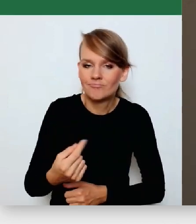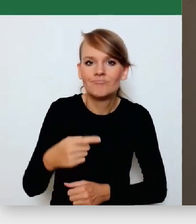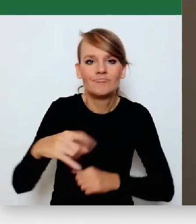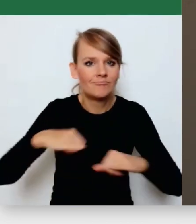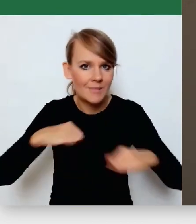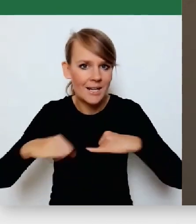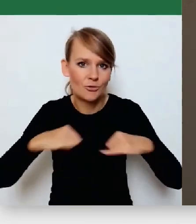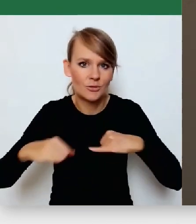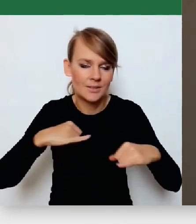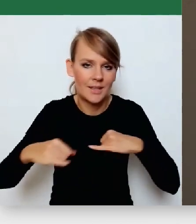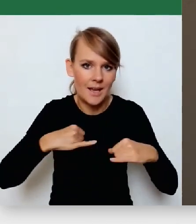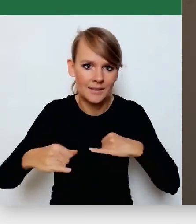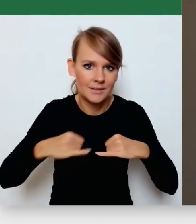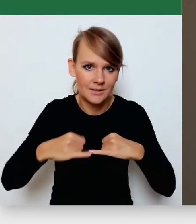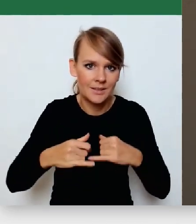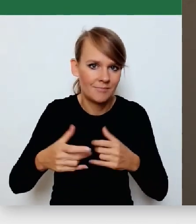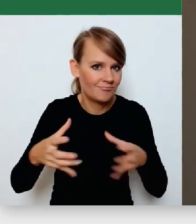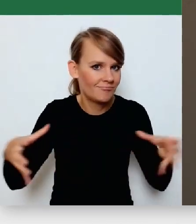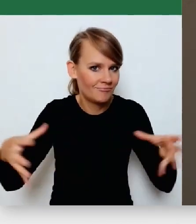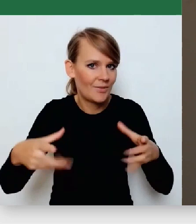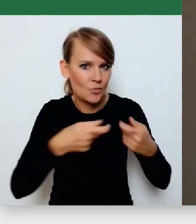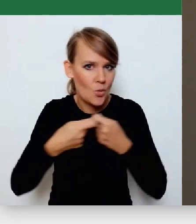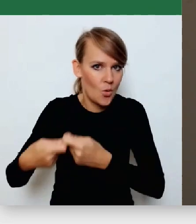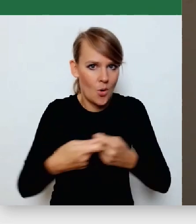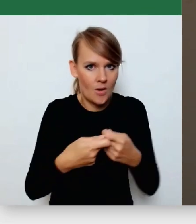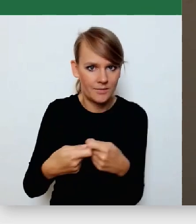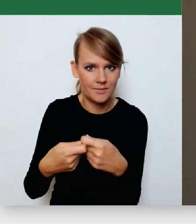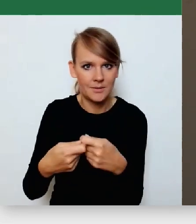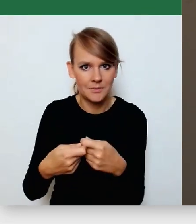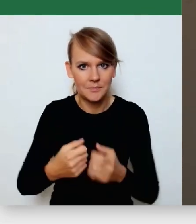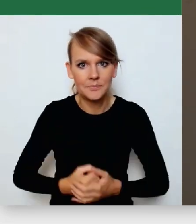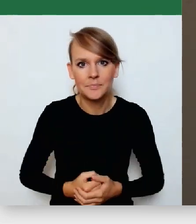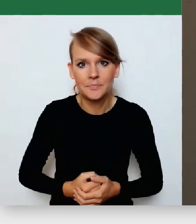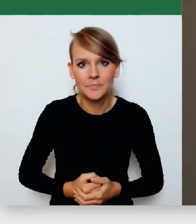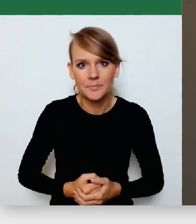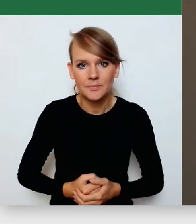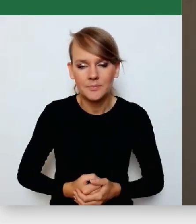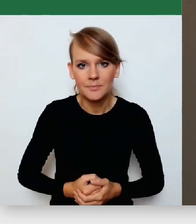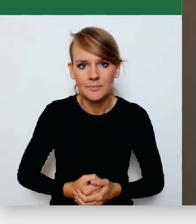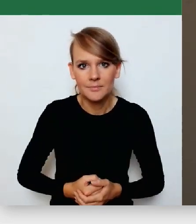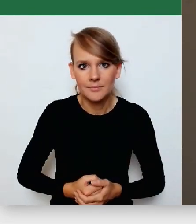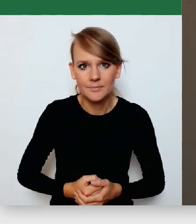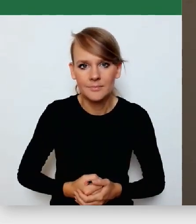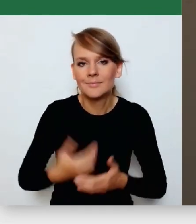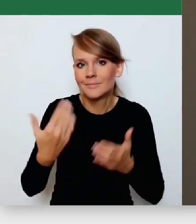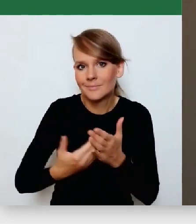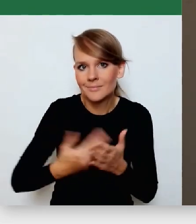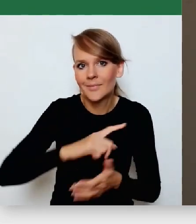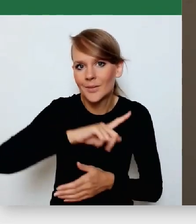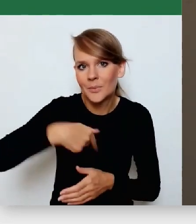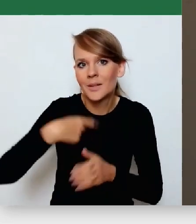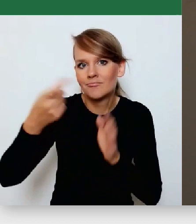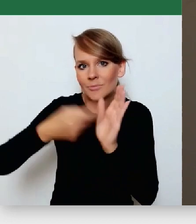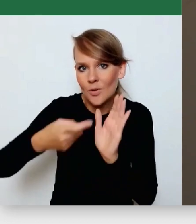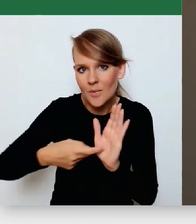naszą wspólnotą. Wobec tego to, czego się domagamy, no to właśnie